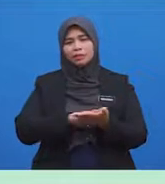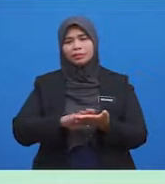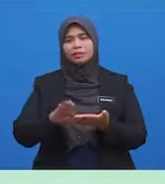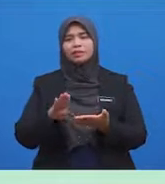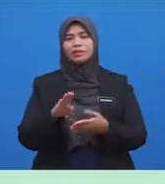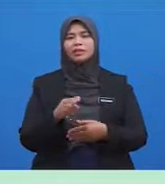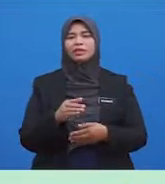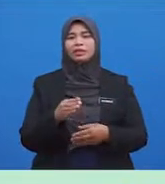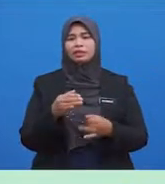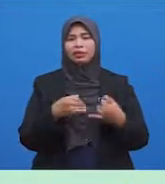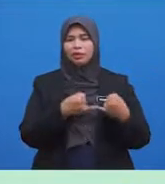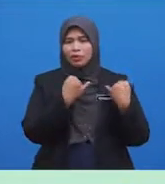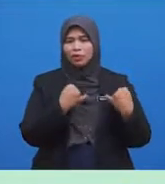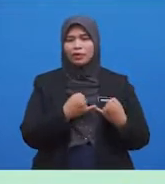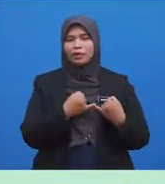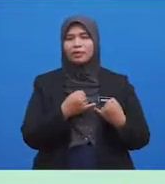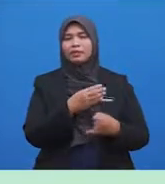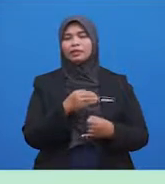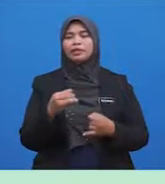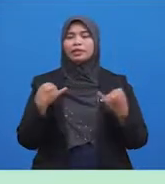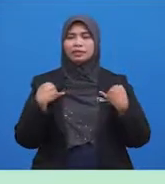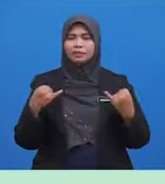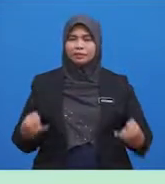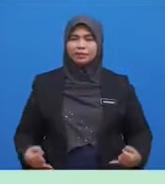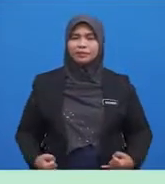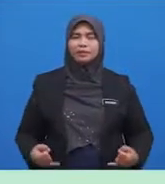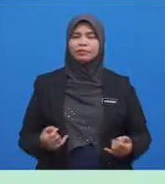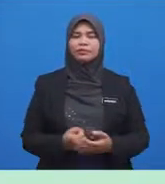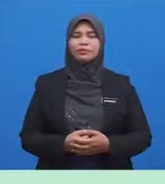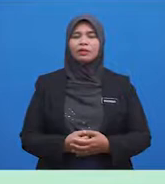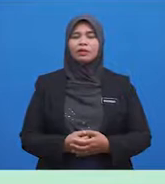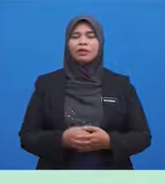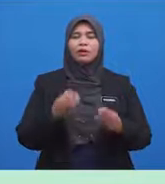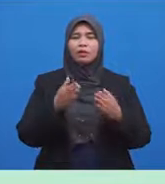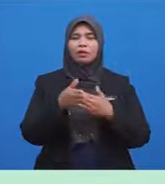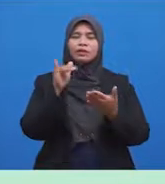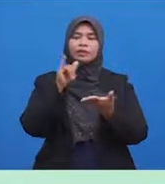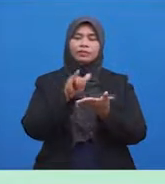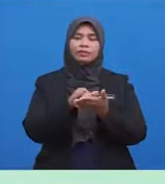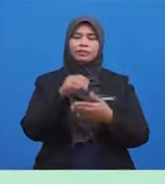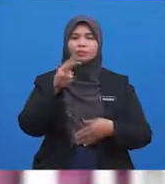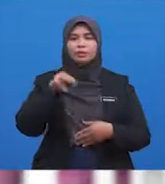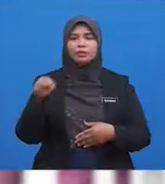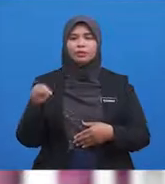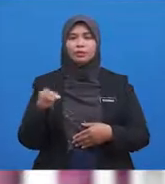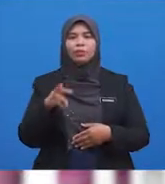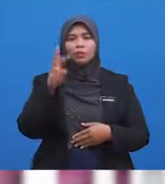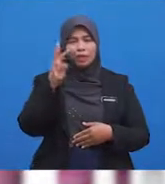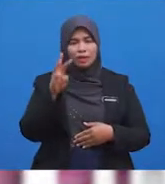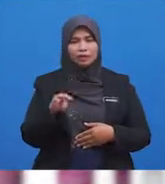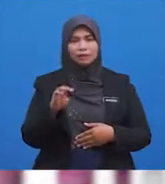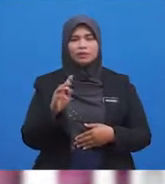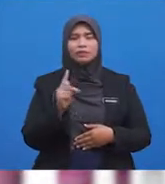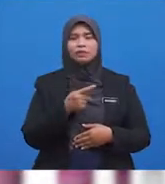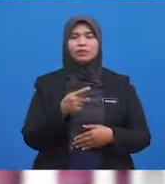kebersihan rohani dan juga jasmani. Oleh sebab itu, murid-murid, wajib